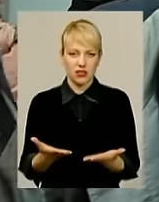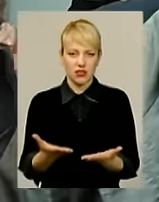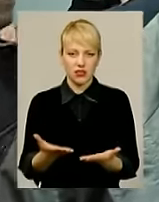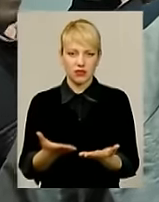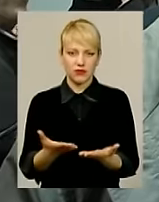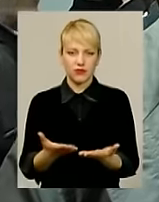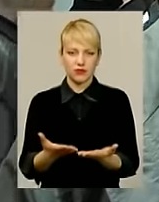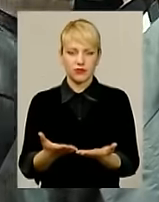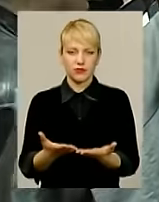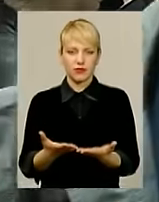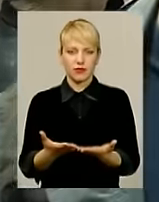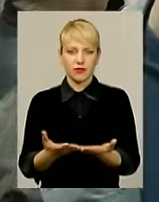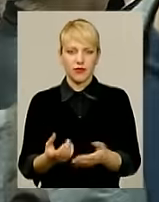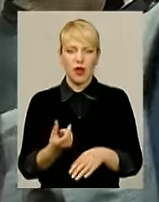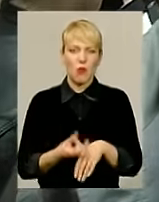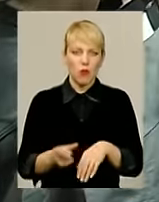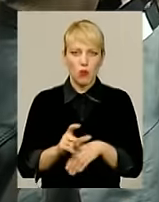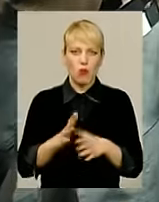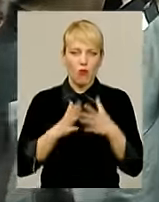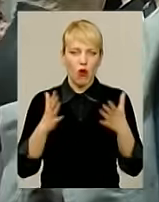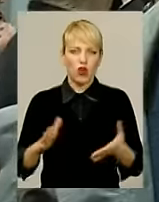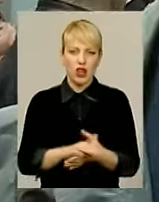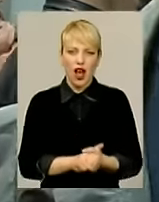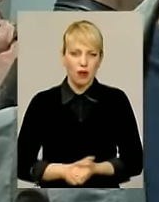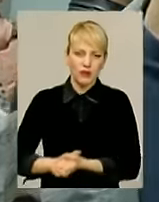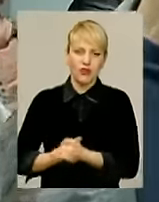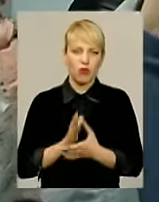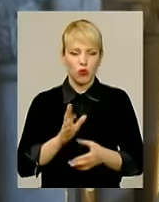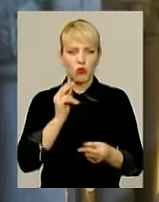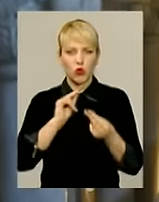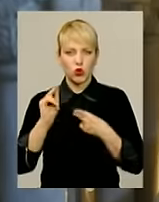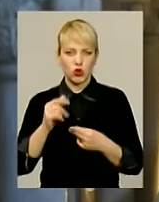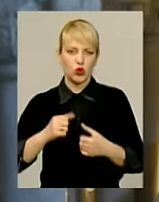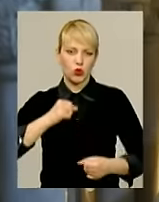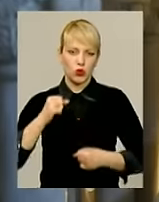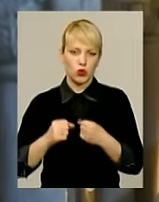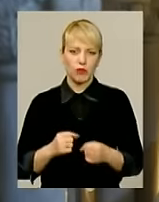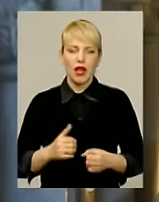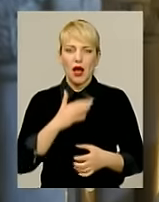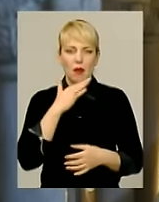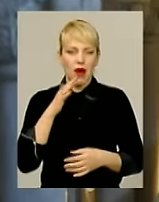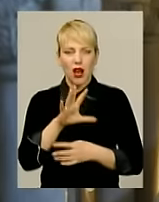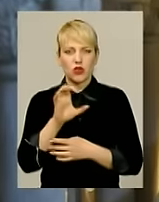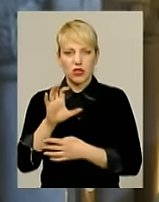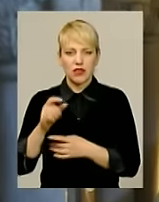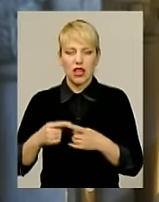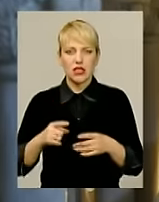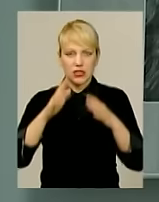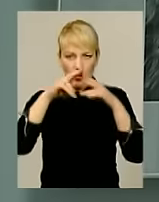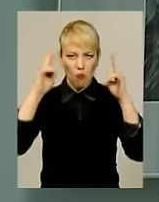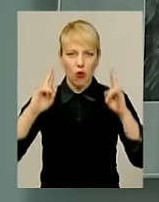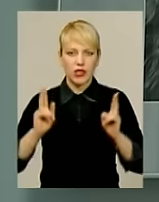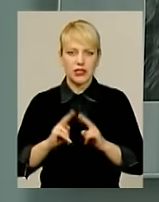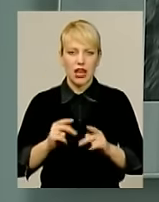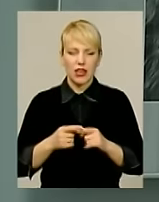і що більше з'єднання, і що з'єднаннямся, і що краще будемо другу-другу з'єднанням. Чимало світлин із вибраженням печерного монастиря 6